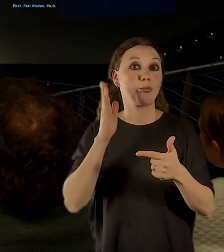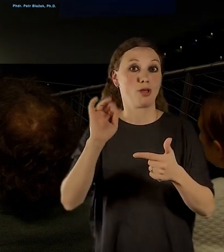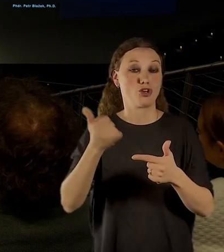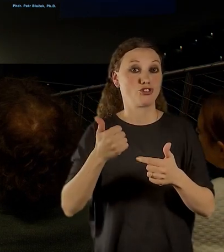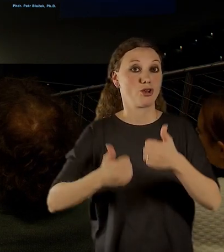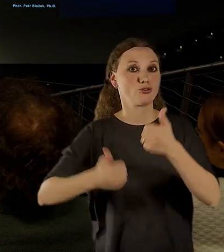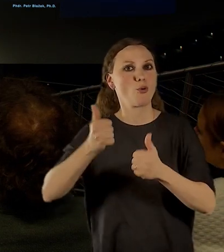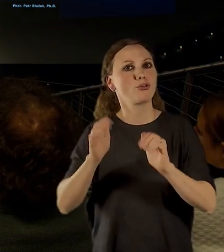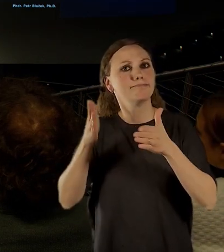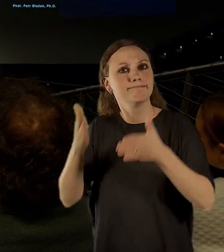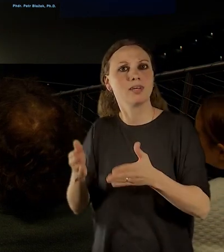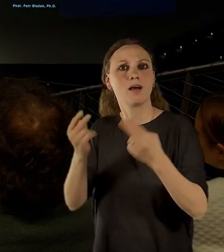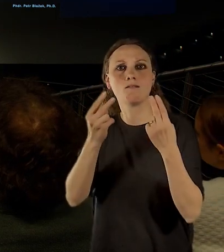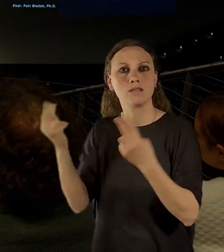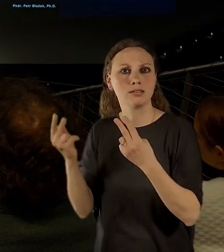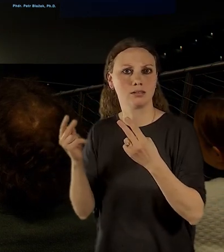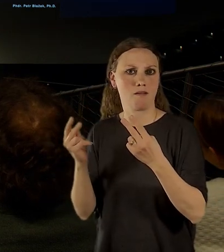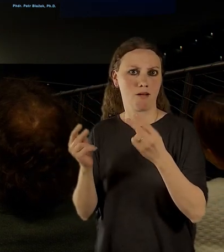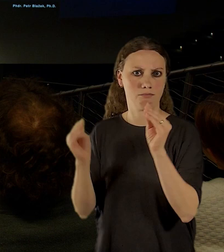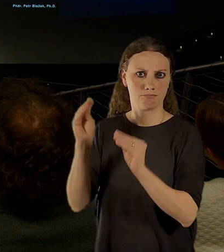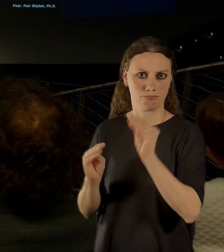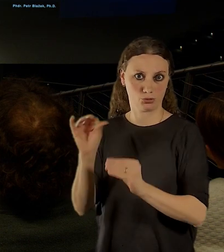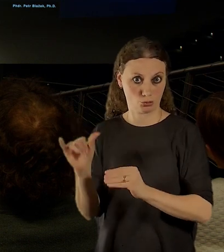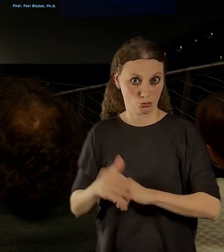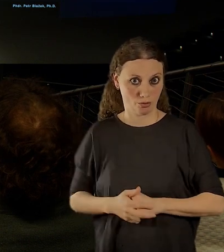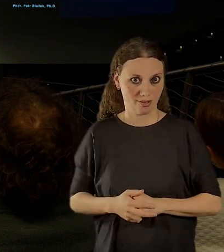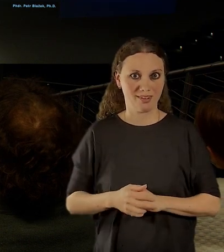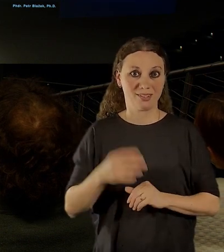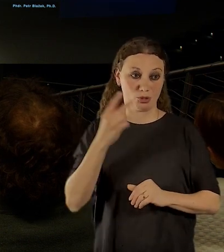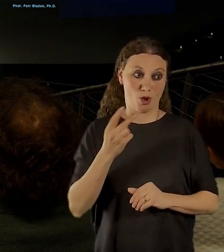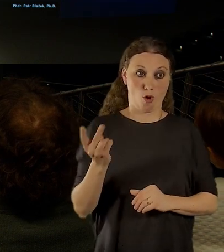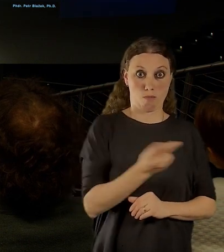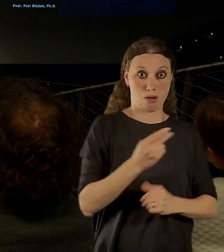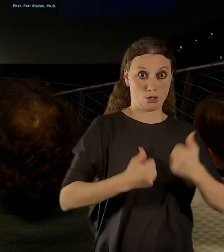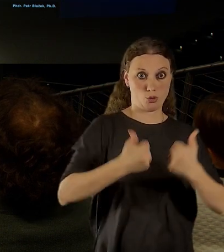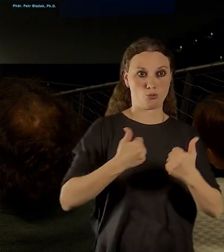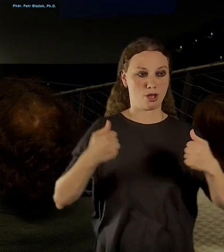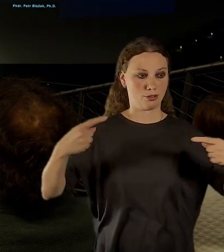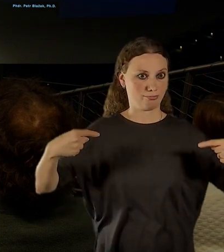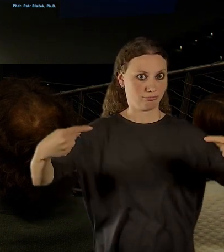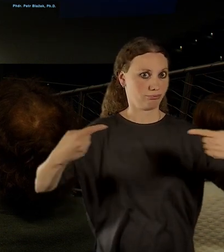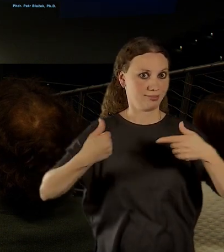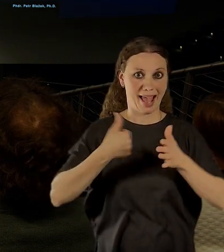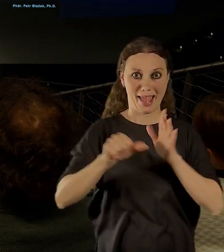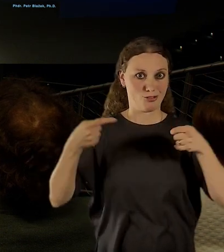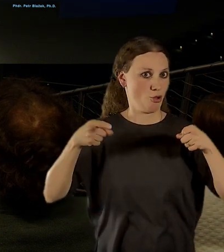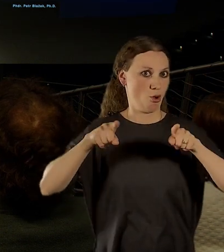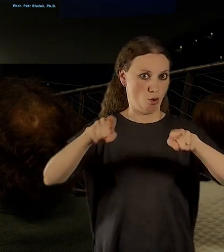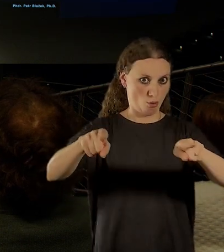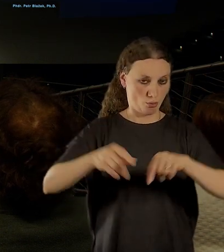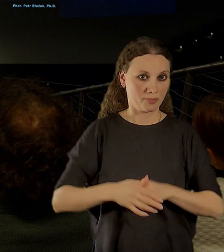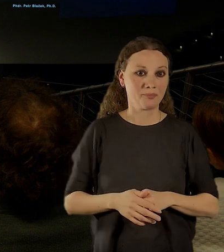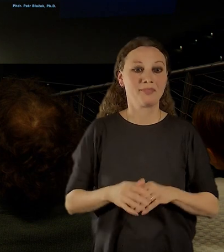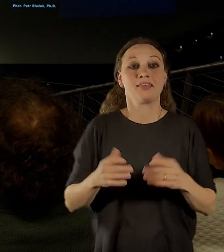probíhat samozřejmě paralelně, uvidíme, jak se to úplně všechno zvládne i v souvislosti se situací na pražském